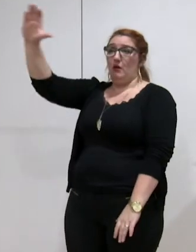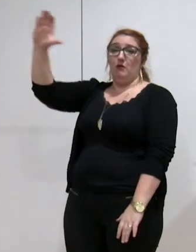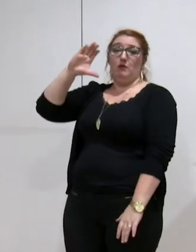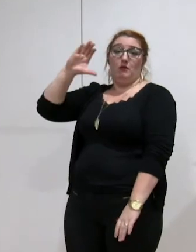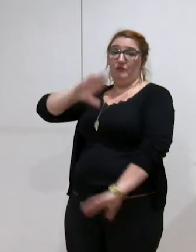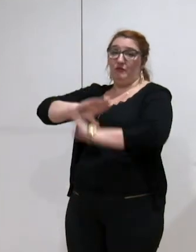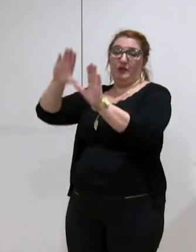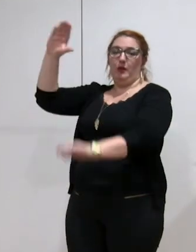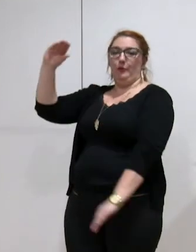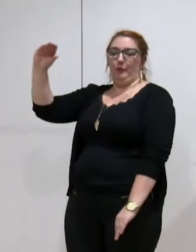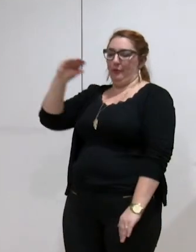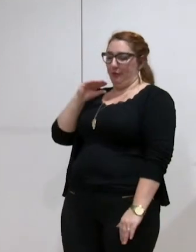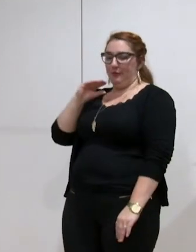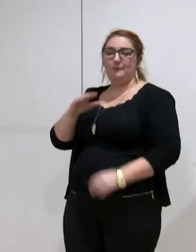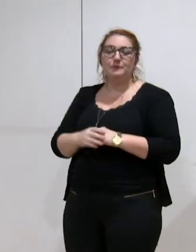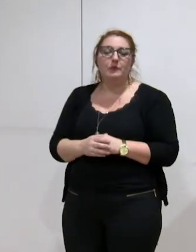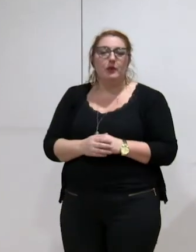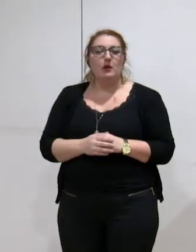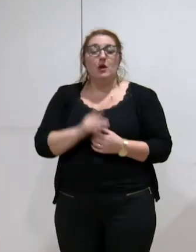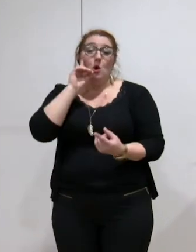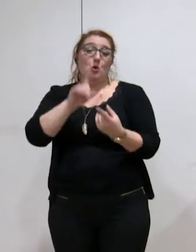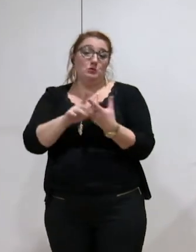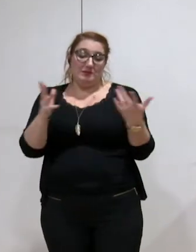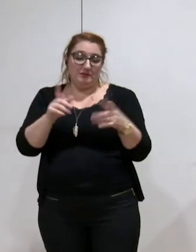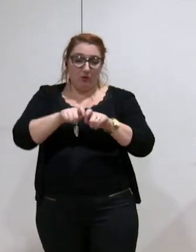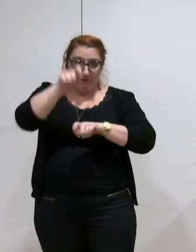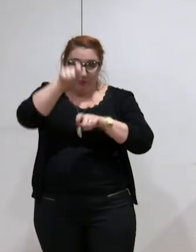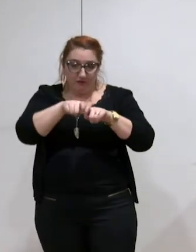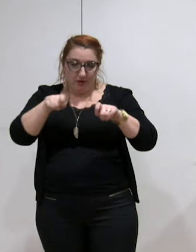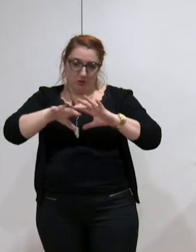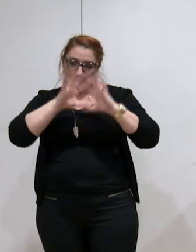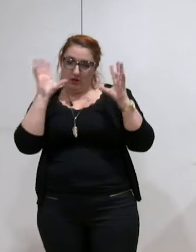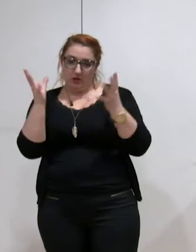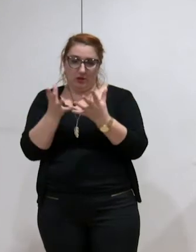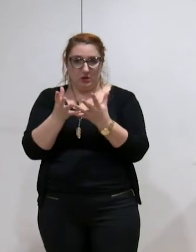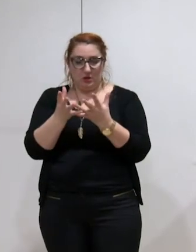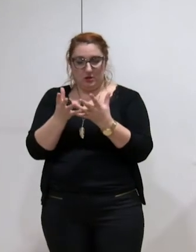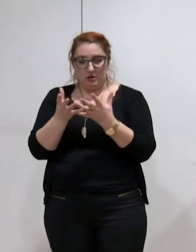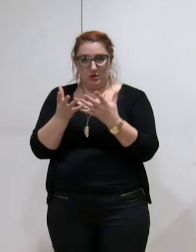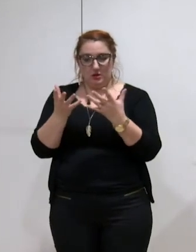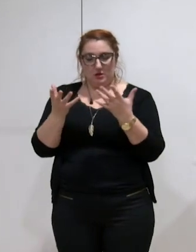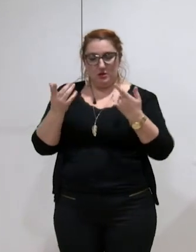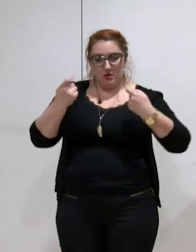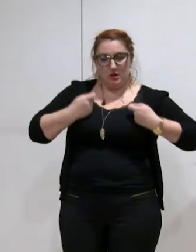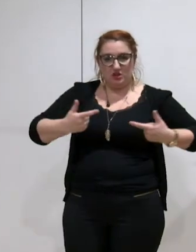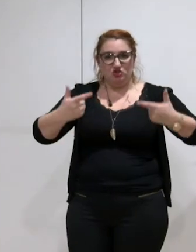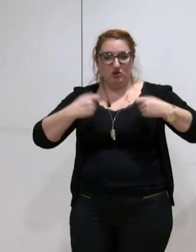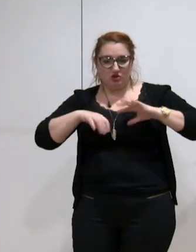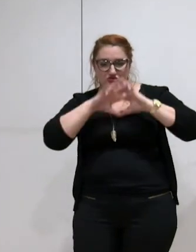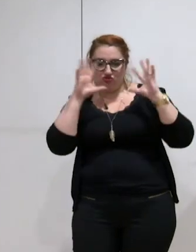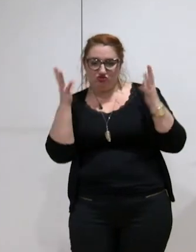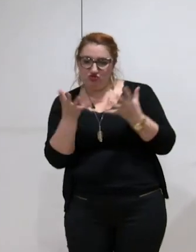consiste à évaluer de façon correcte le montant des charges que nous transférons à la métro.